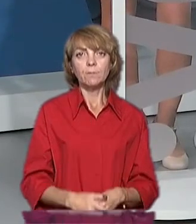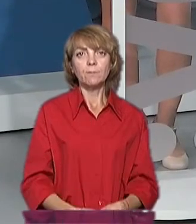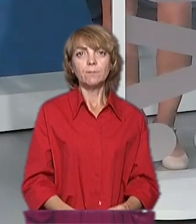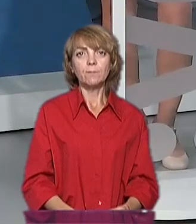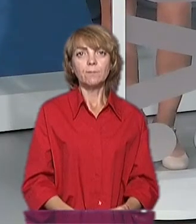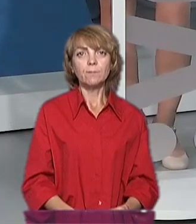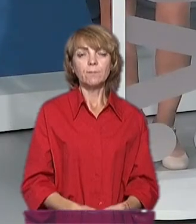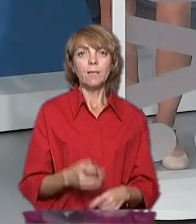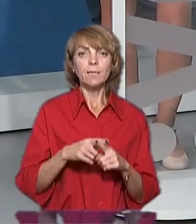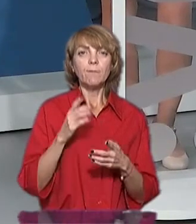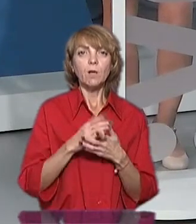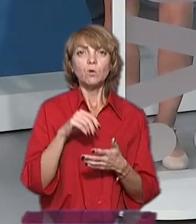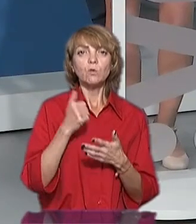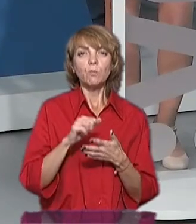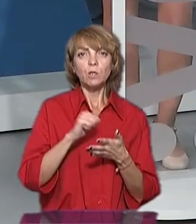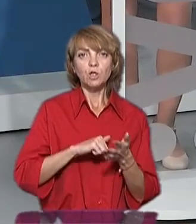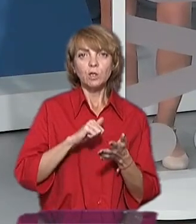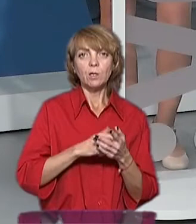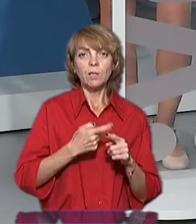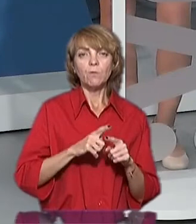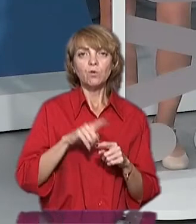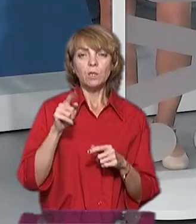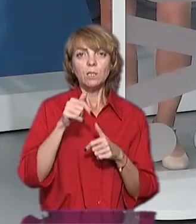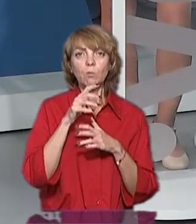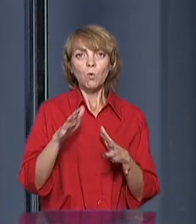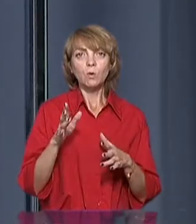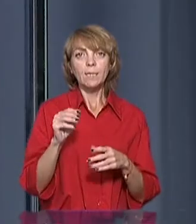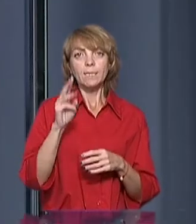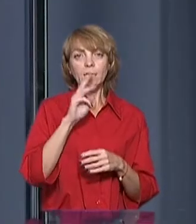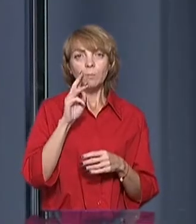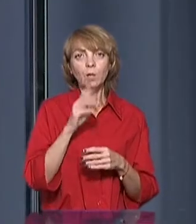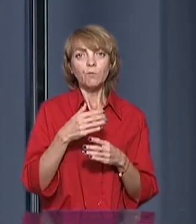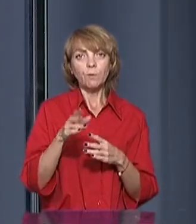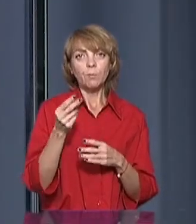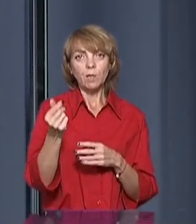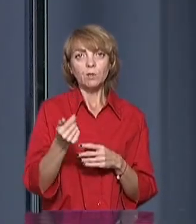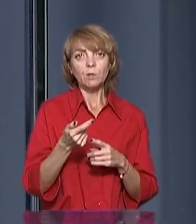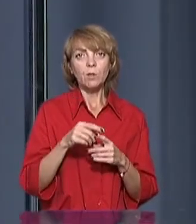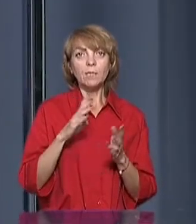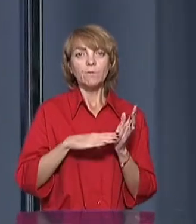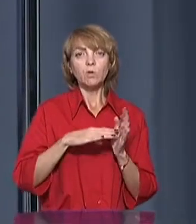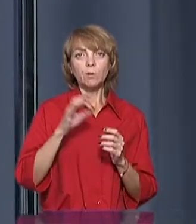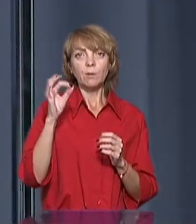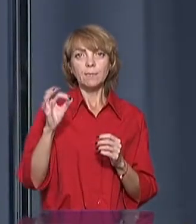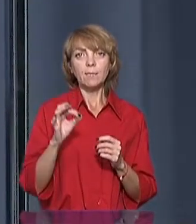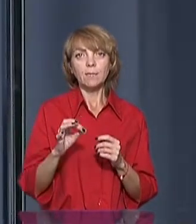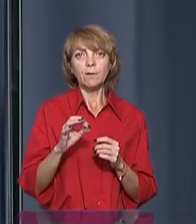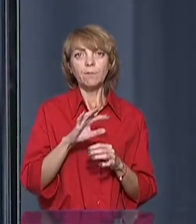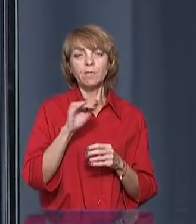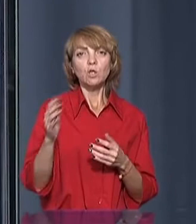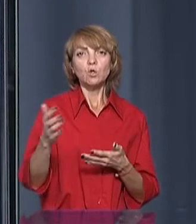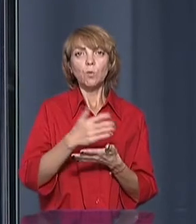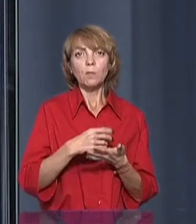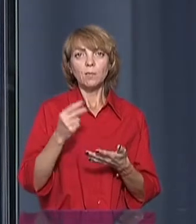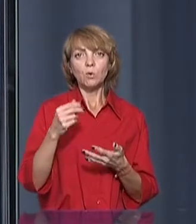це євляється основною причиною того, що вони не можуть і зарплату виплачувати, да, дійсно, практично 90% всіх собранних